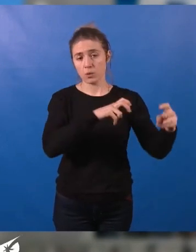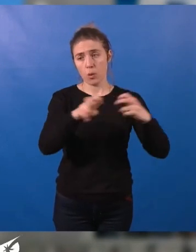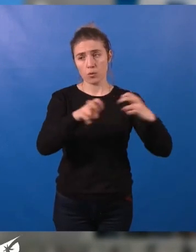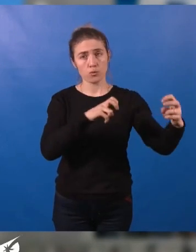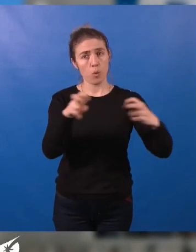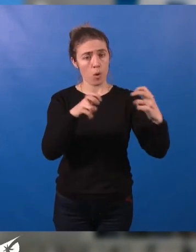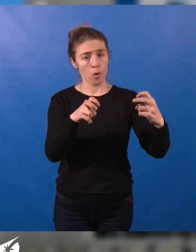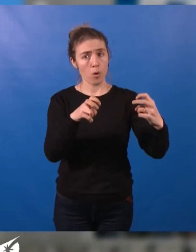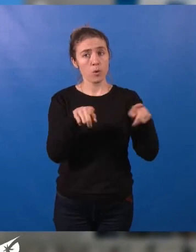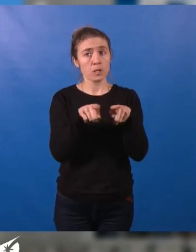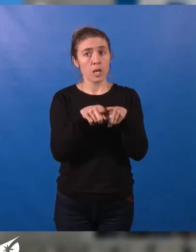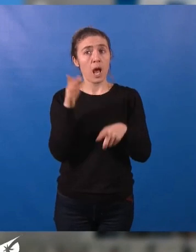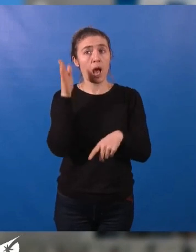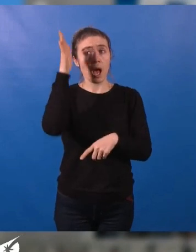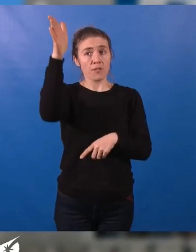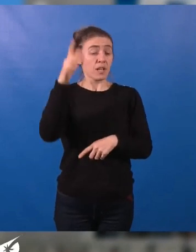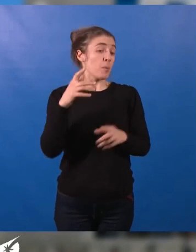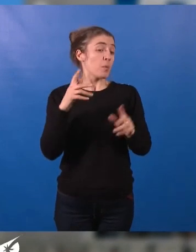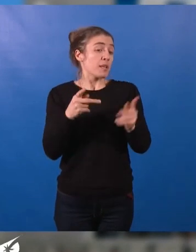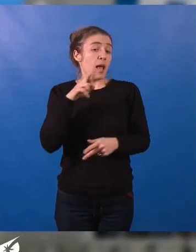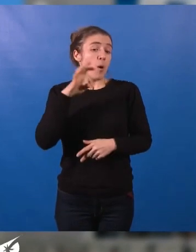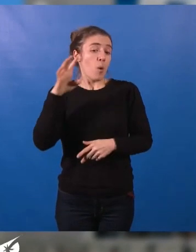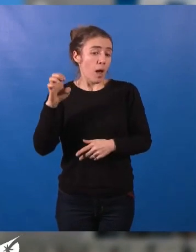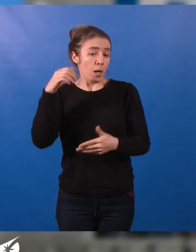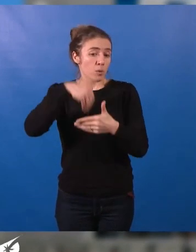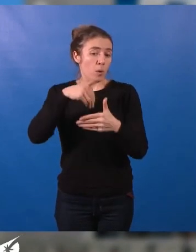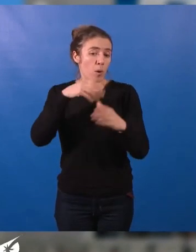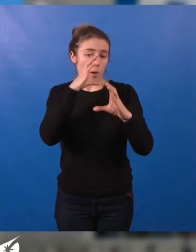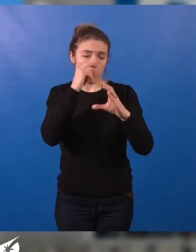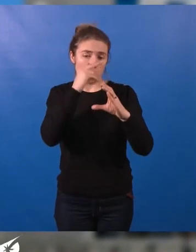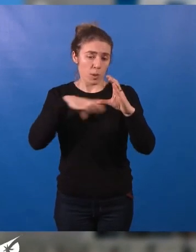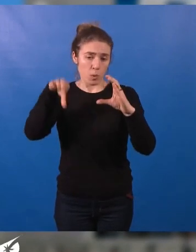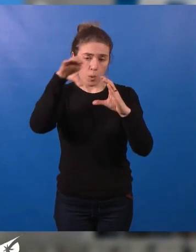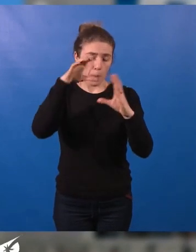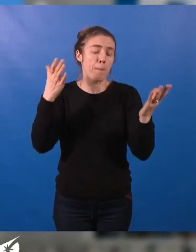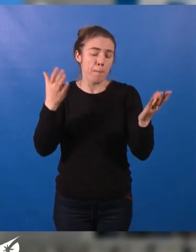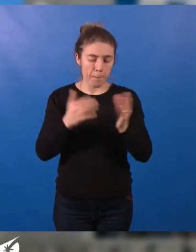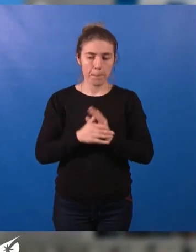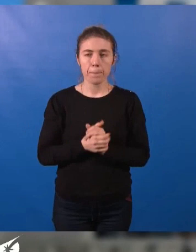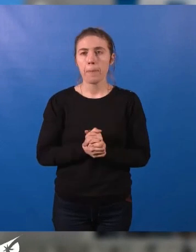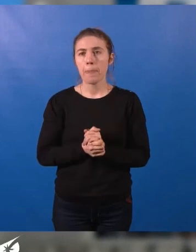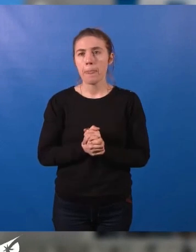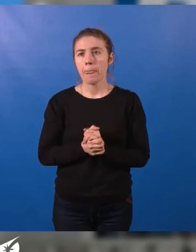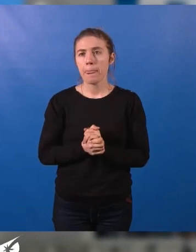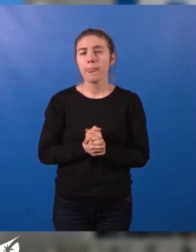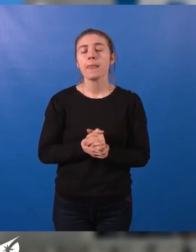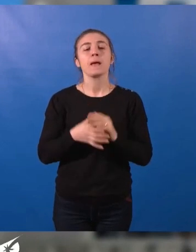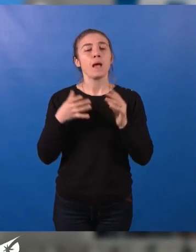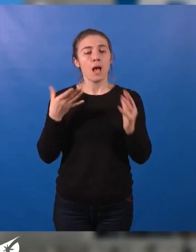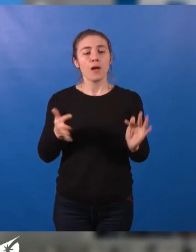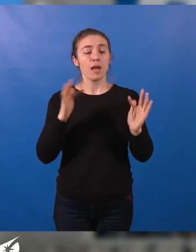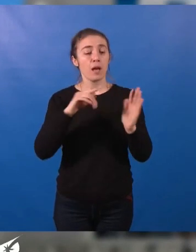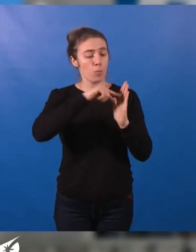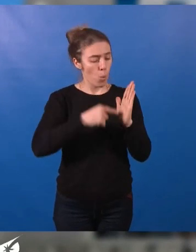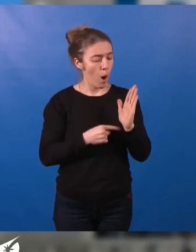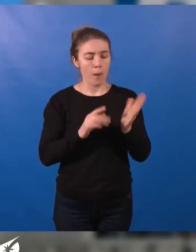plus lointain des RER métropolitains. Au-delà des aspects purement pratiques, il y a